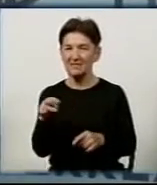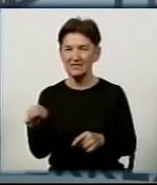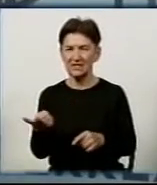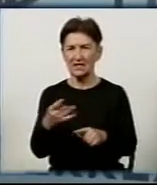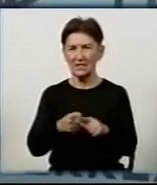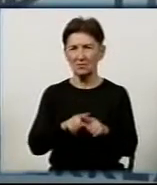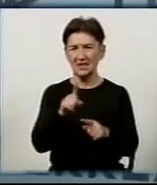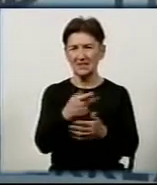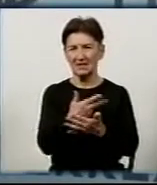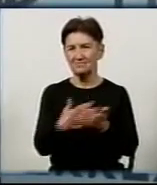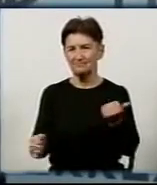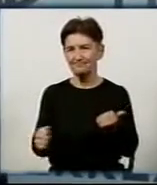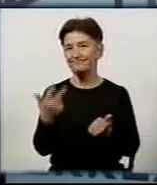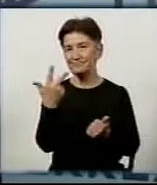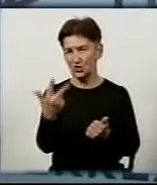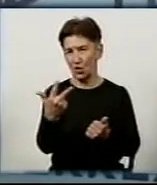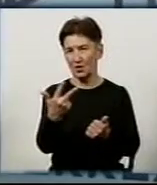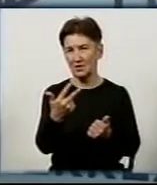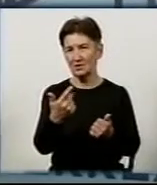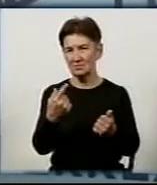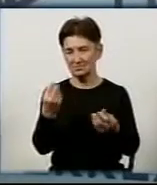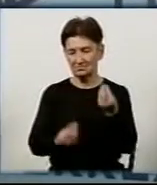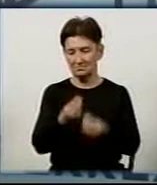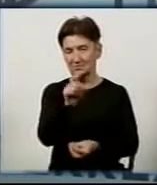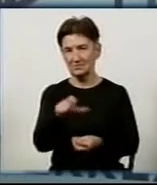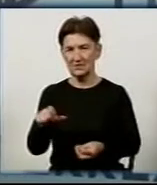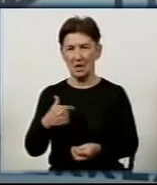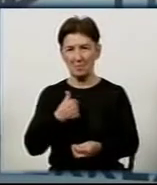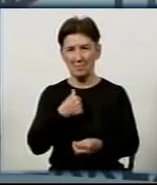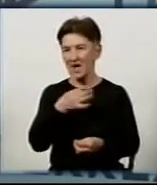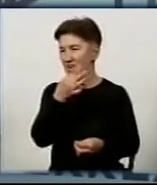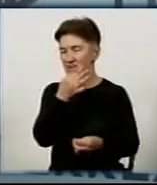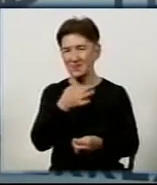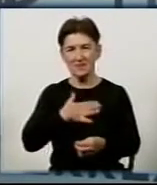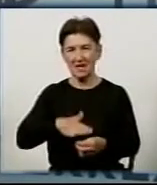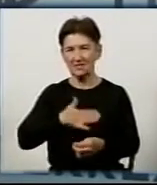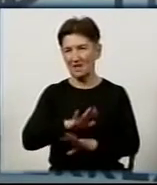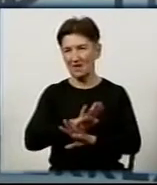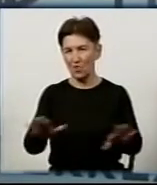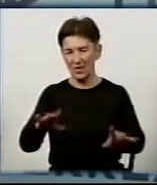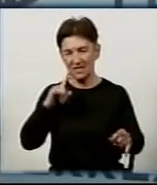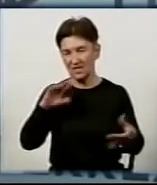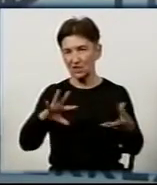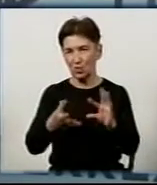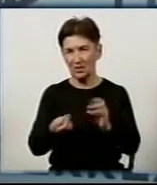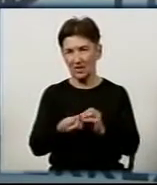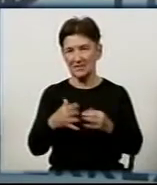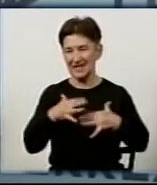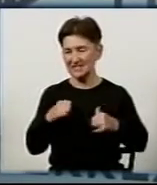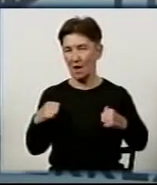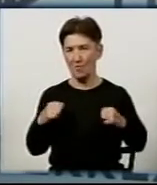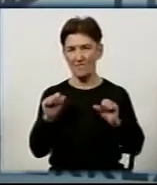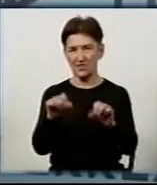втрата трьох гравців – це забагато. Результатом, звичайно, ми незадоволені. По грі, по бійцівським якостям гравців їх самовіддачі,